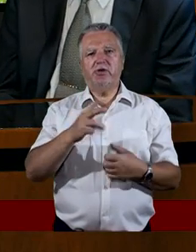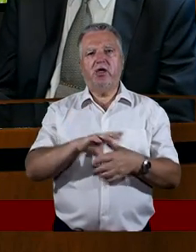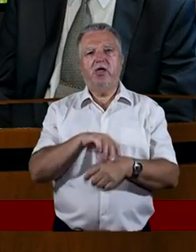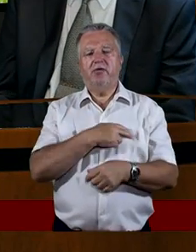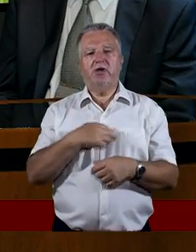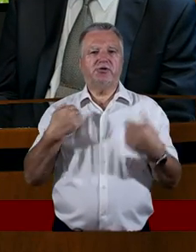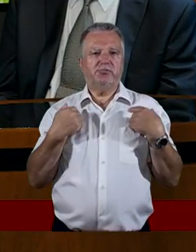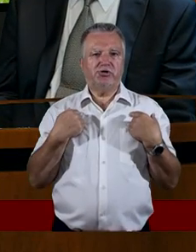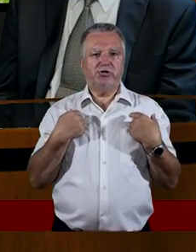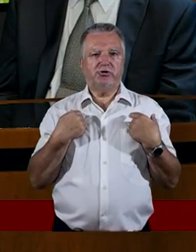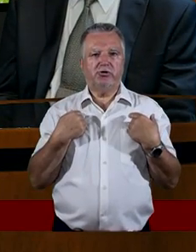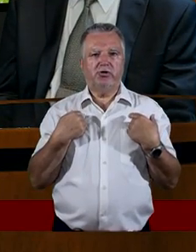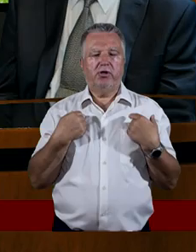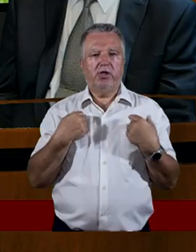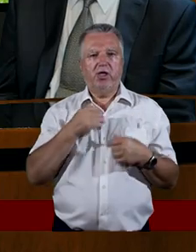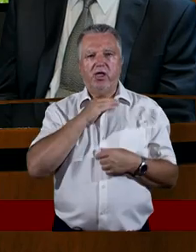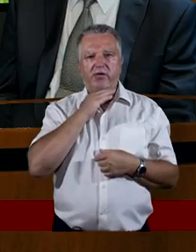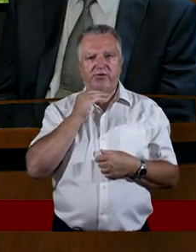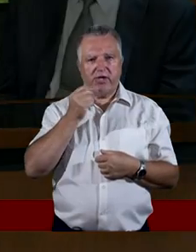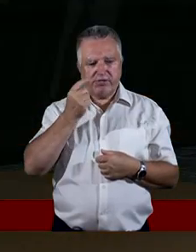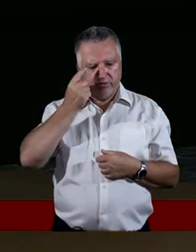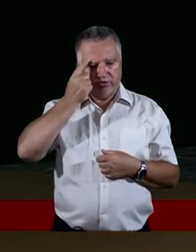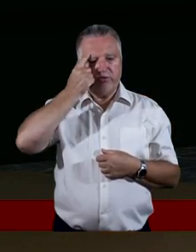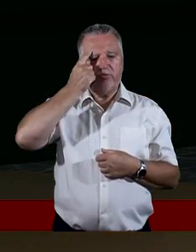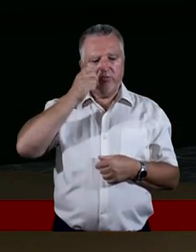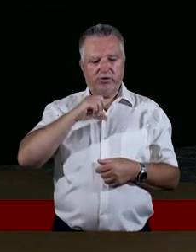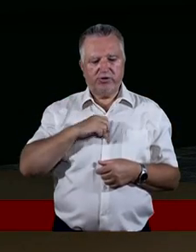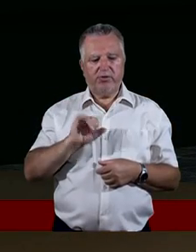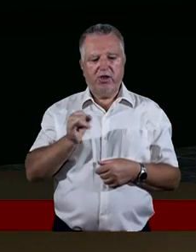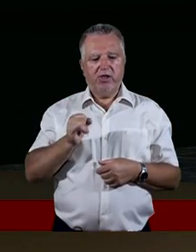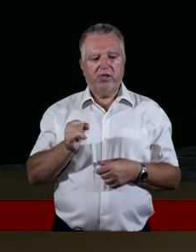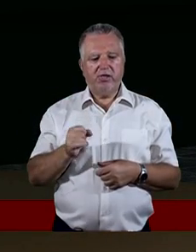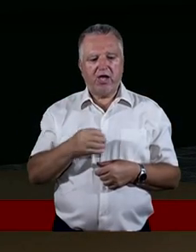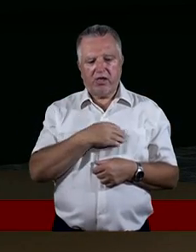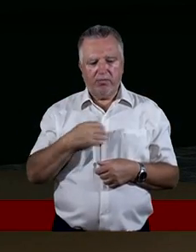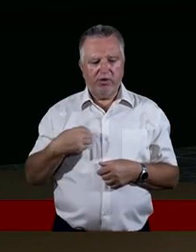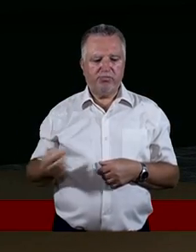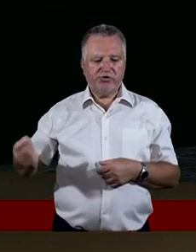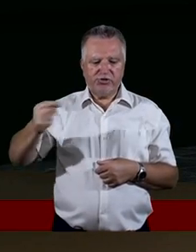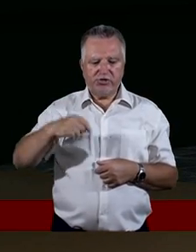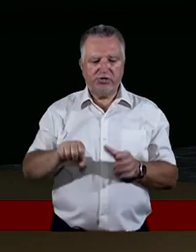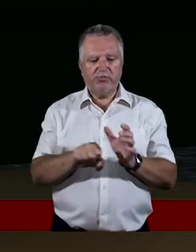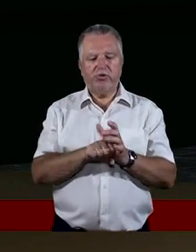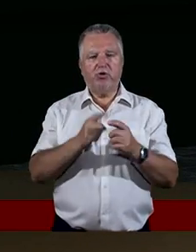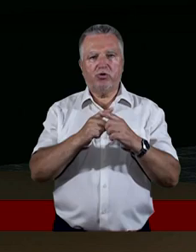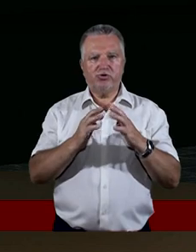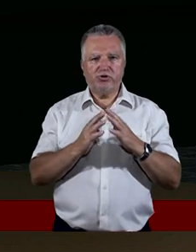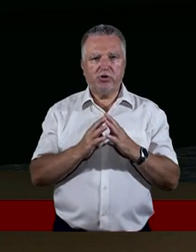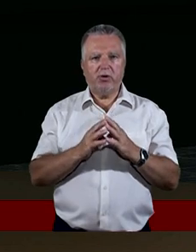Wystarczy sobie przypomnieć nas samych. Jak myśmy przyszli do Kościoła, jak myśmy usłyszeli o Bogu,